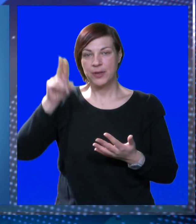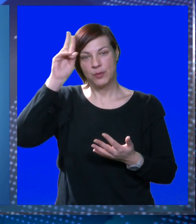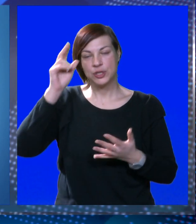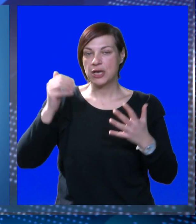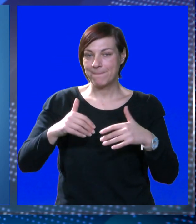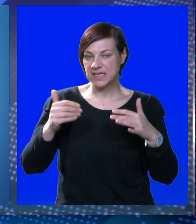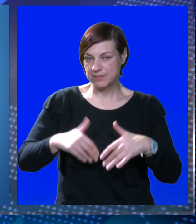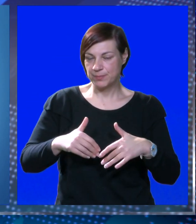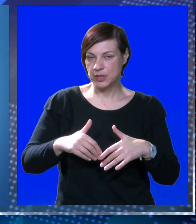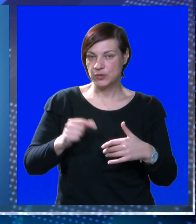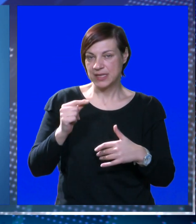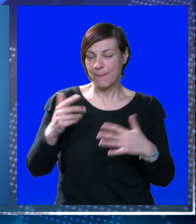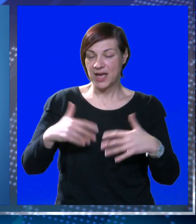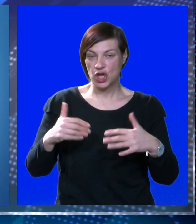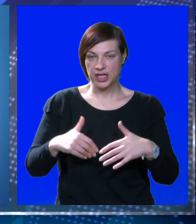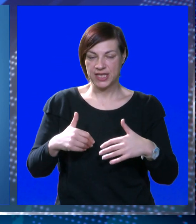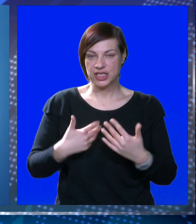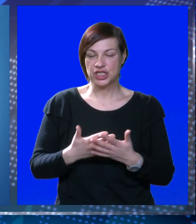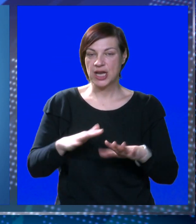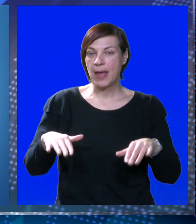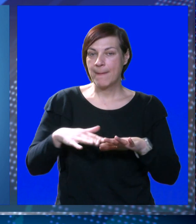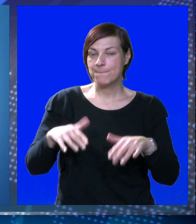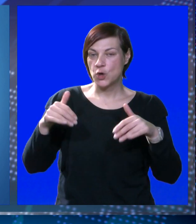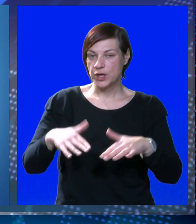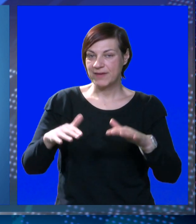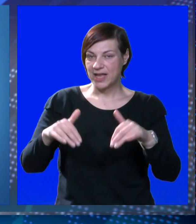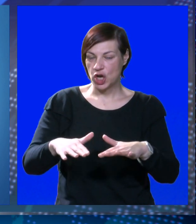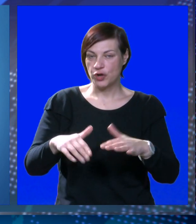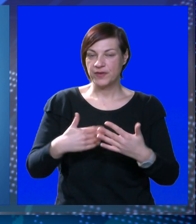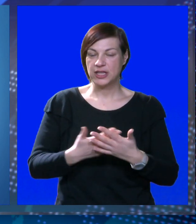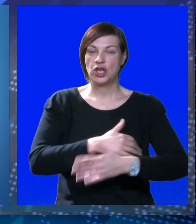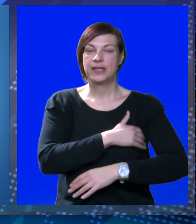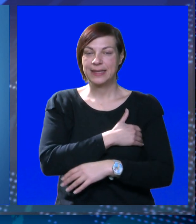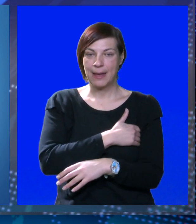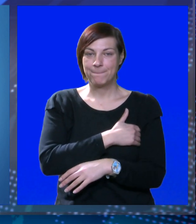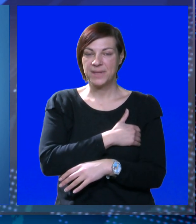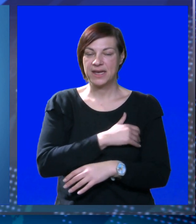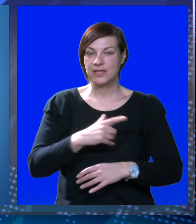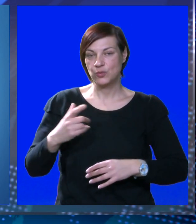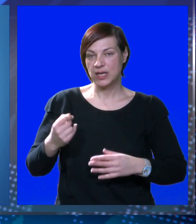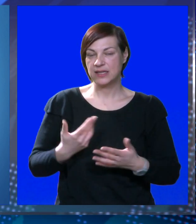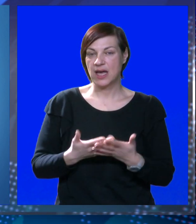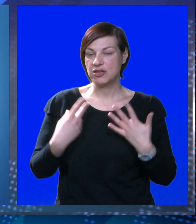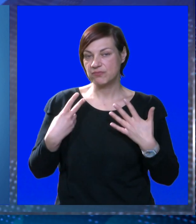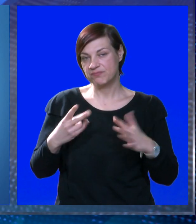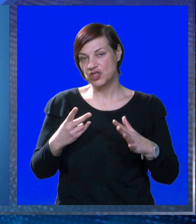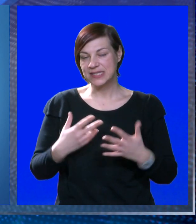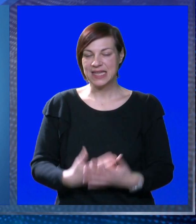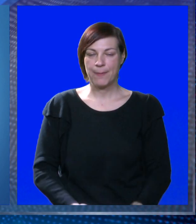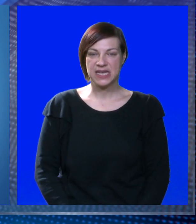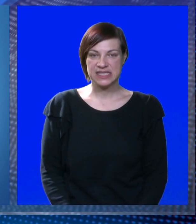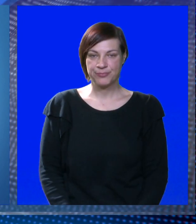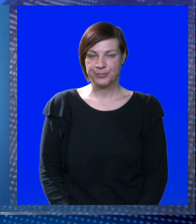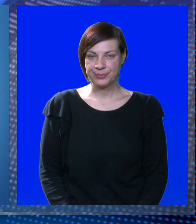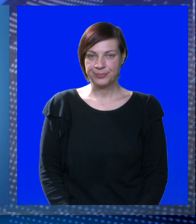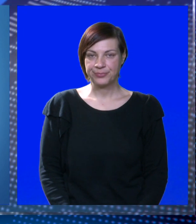posuda, može pasti poneki pljusak ili malo kiše. Mor umjereno valovito i valovito, temperatura zraka danju ponegdje i do 17